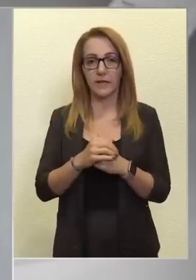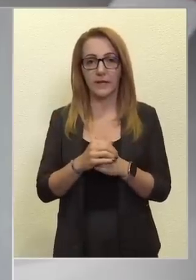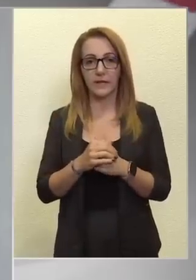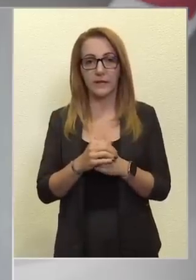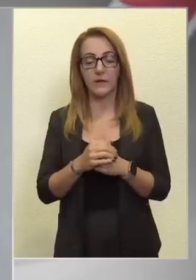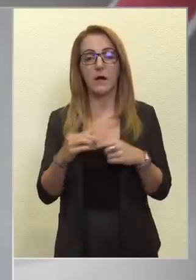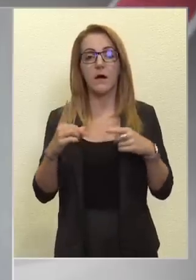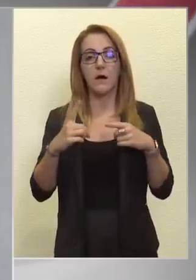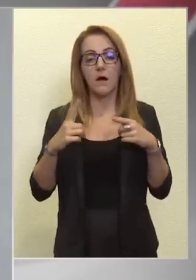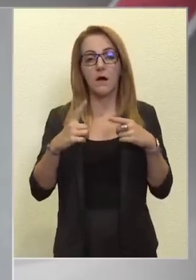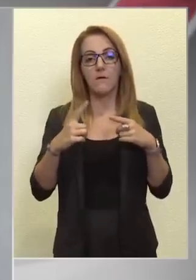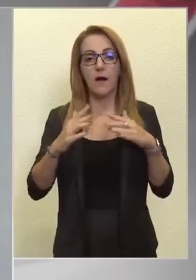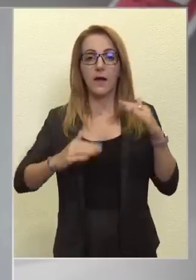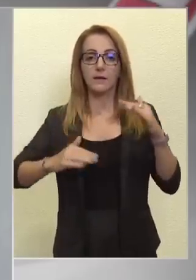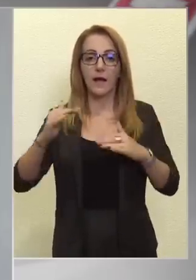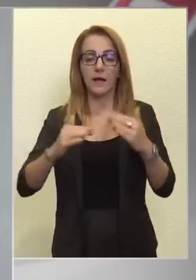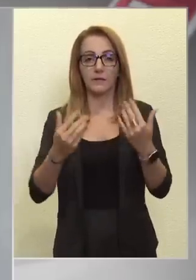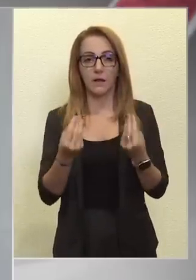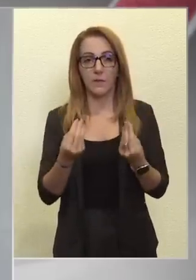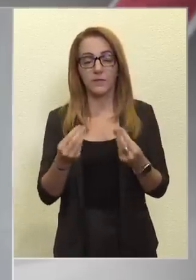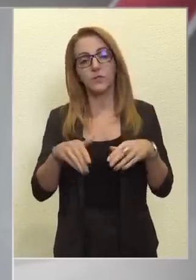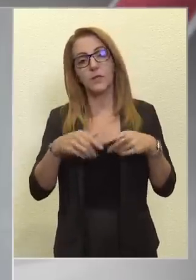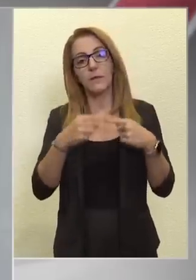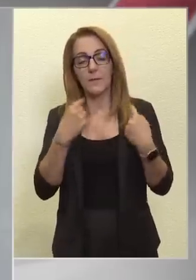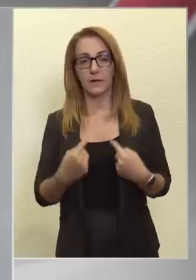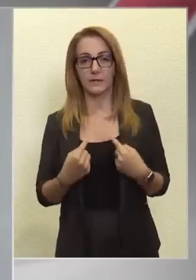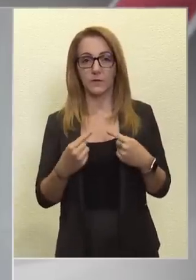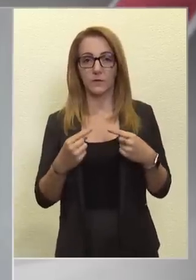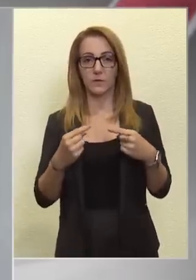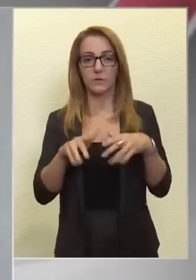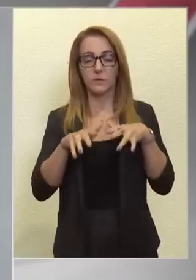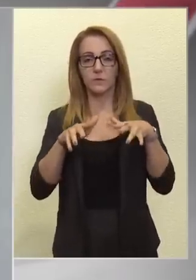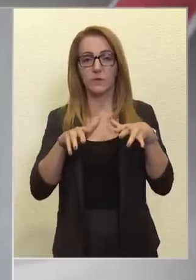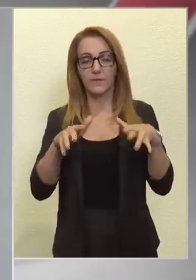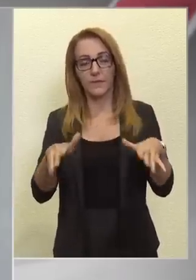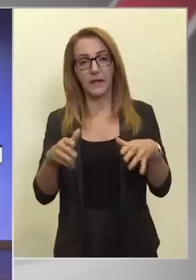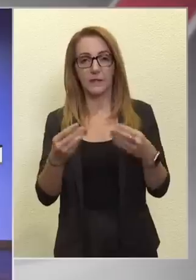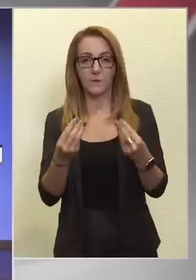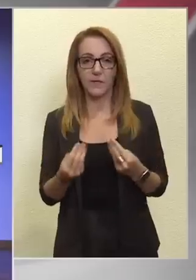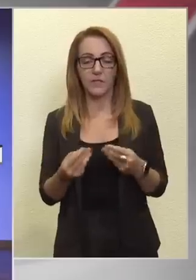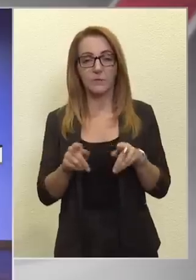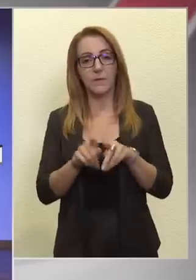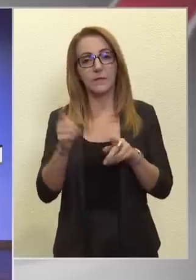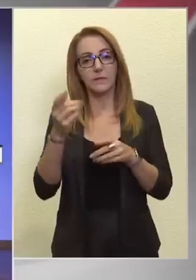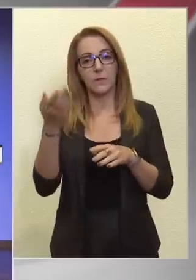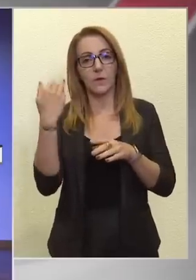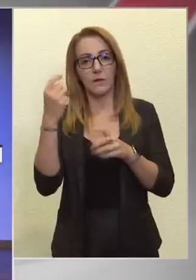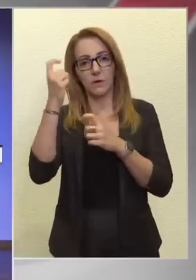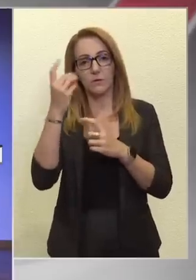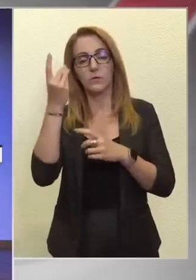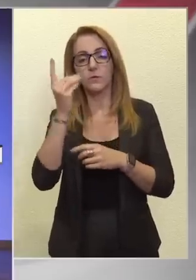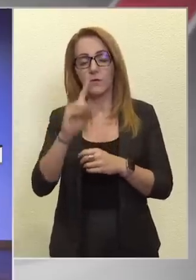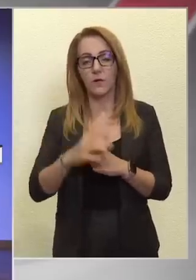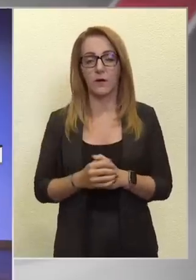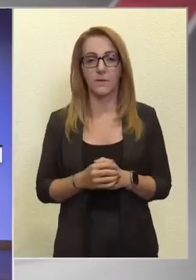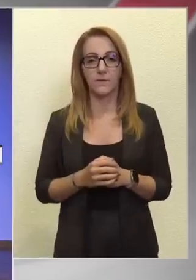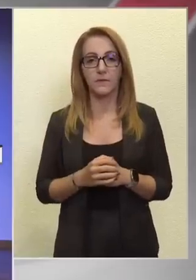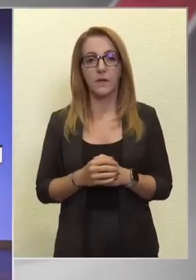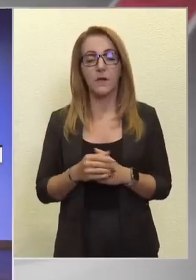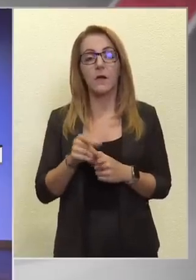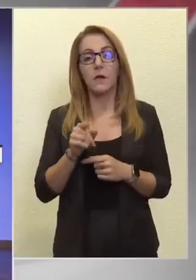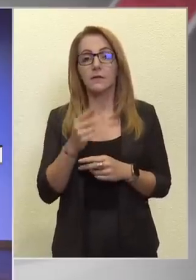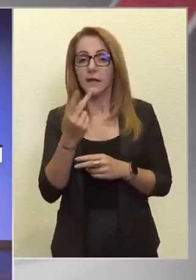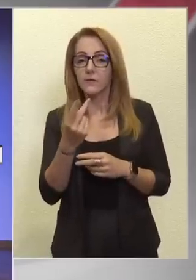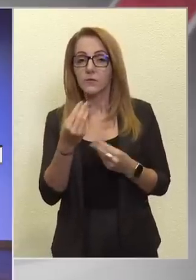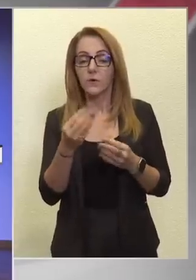várt átlagmennyiségbe, vagy a meghatált átlagmennyiségbe, mint amennyien korábban gondolták. Azt is látjuk, hogy sokan kezdtek